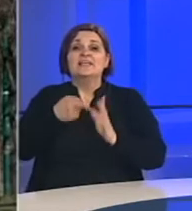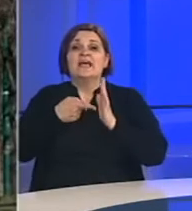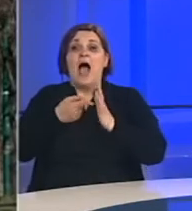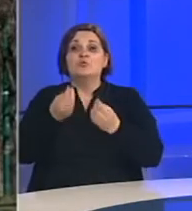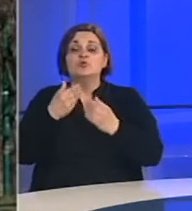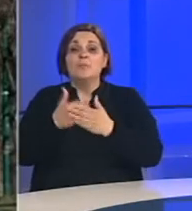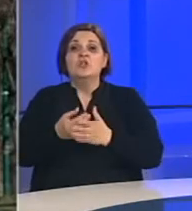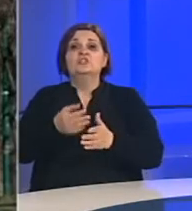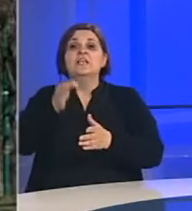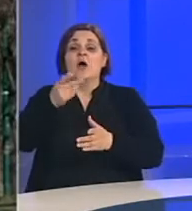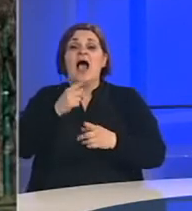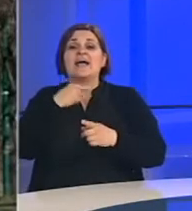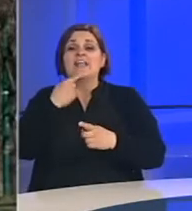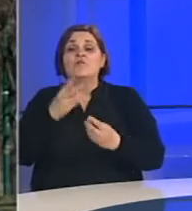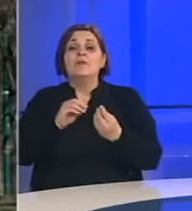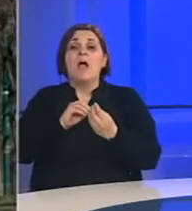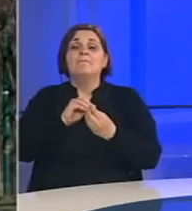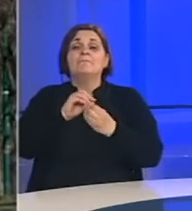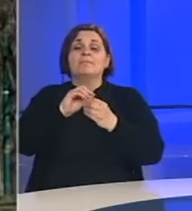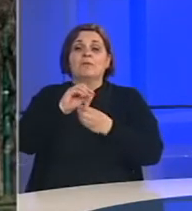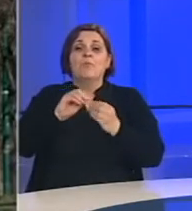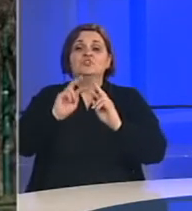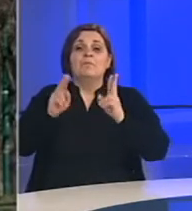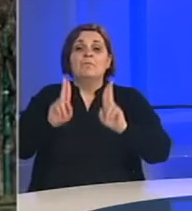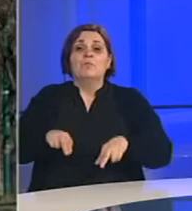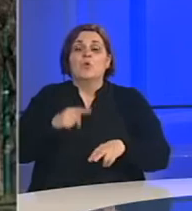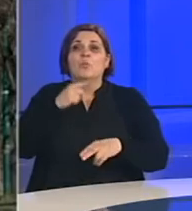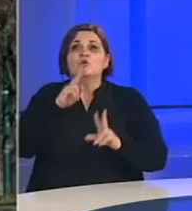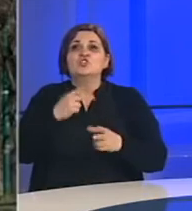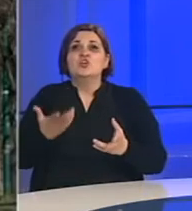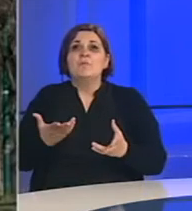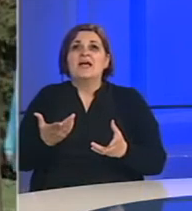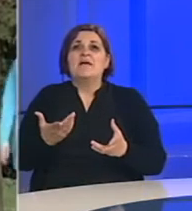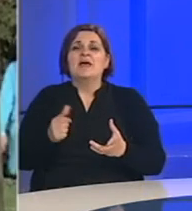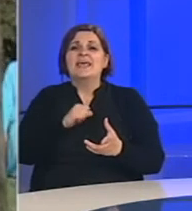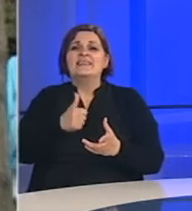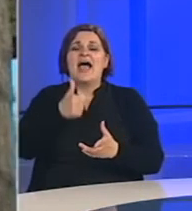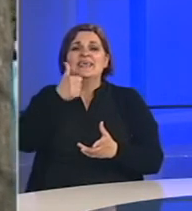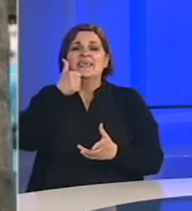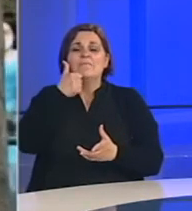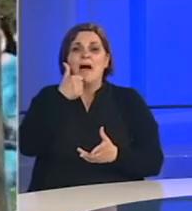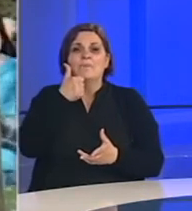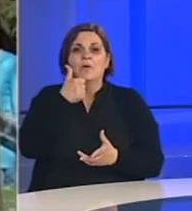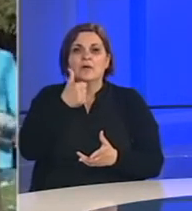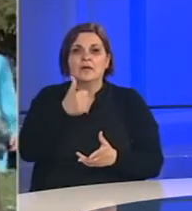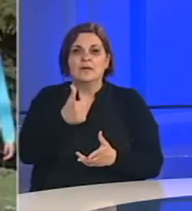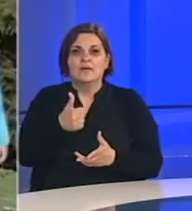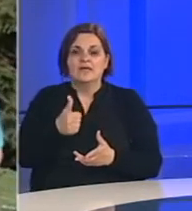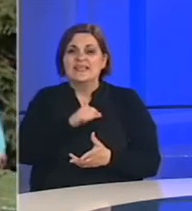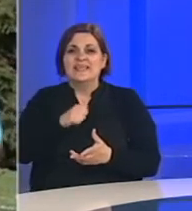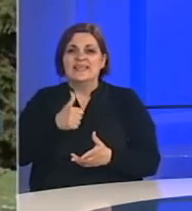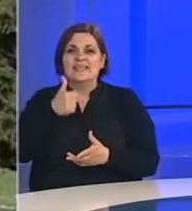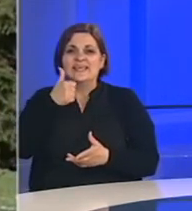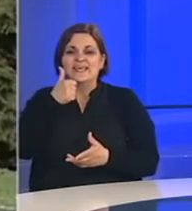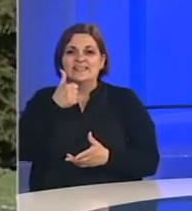isporiste. tako da kada govorimo o porodčnim sistemima teško da možemo govoriti homogeno, dakle da imamo samo